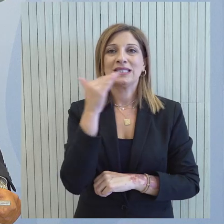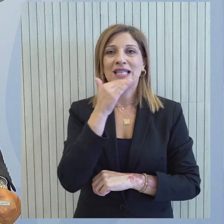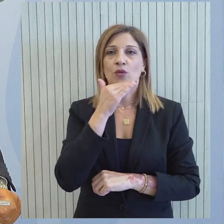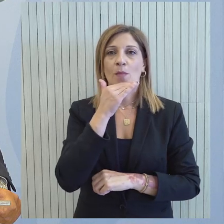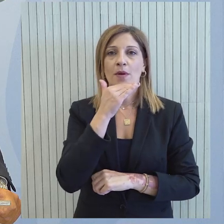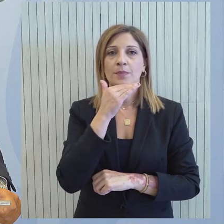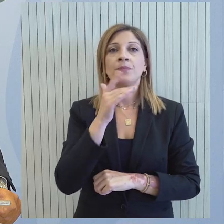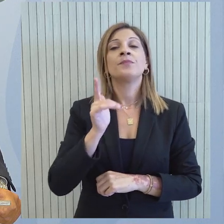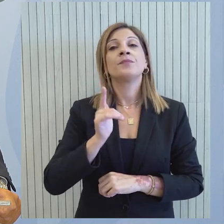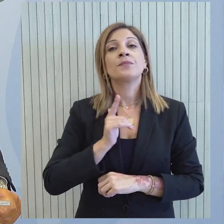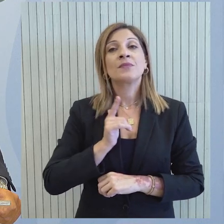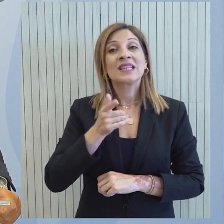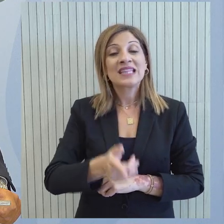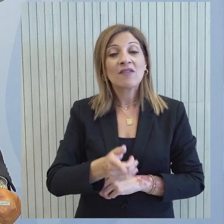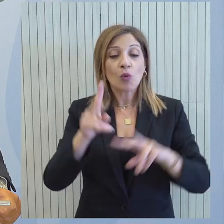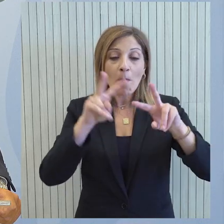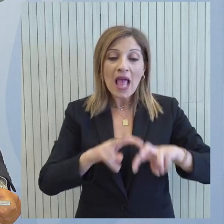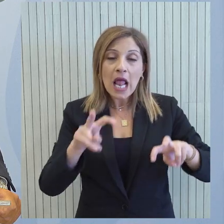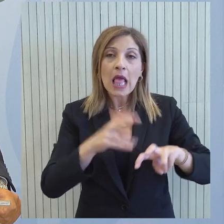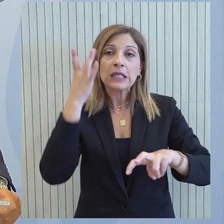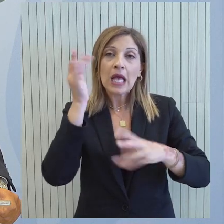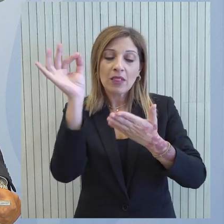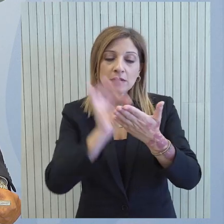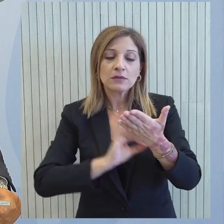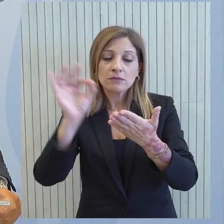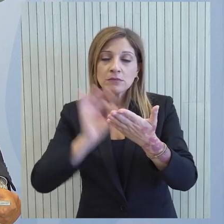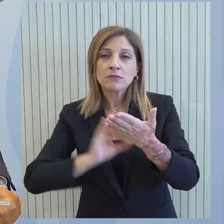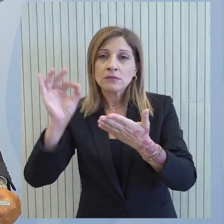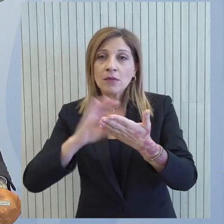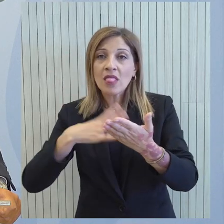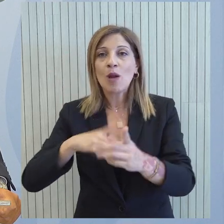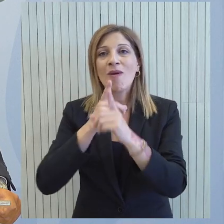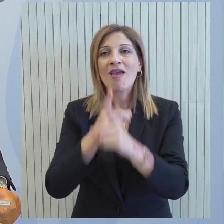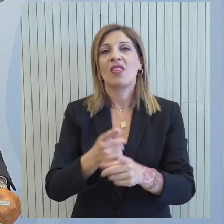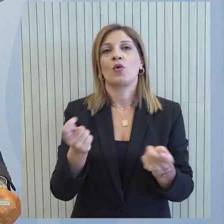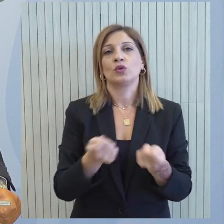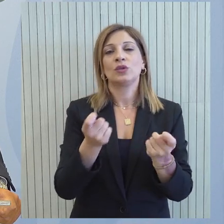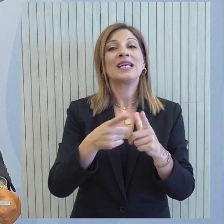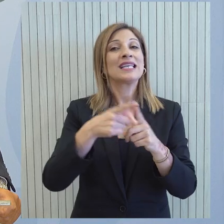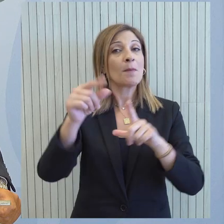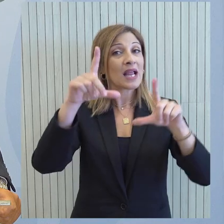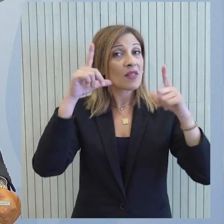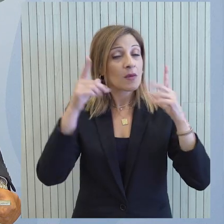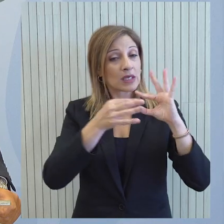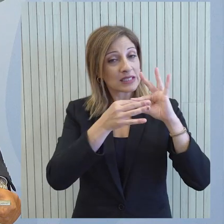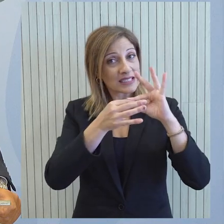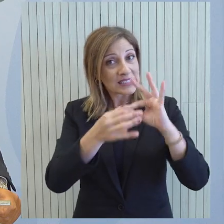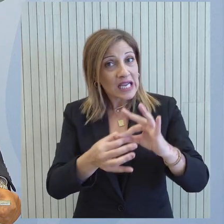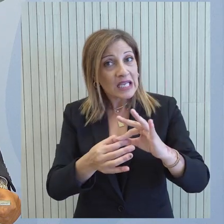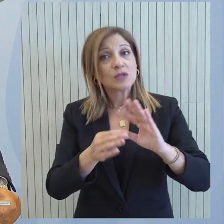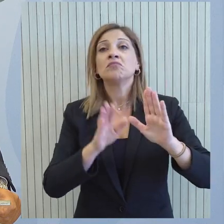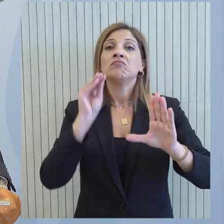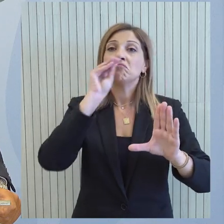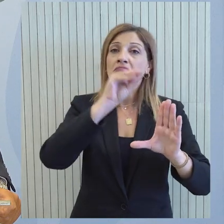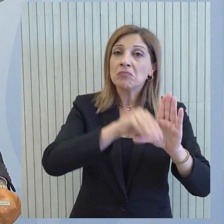συντομότερο δυνατόν. Άλλωστε εκείνη η μελέτη και εκείνη η συζήτηση είχε ξεκινήσει κατά πόσον η Κυπριακή Δημοκρατία θα συμμετείχε στο